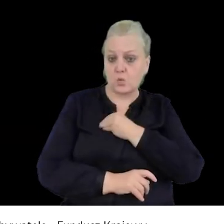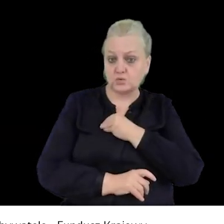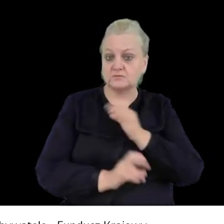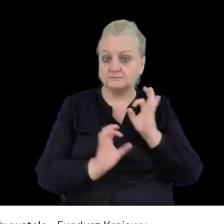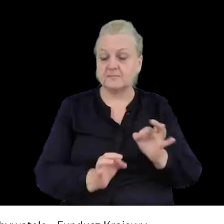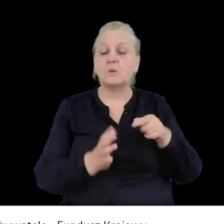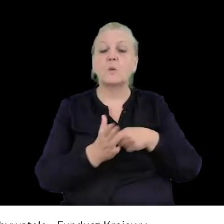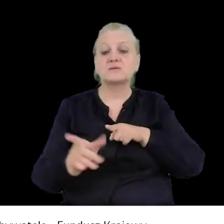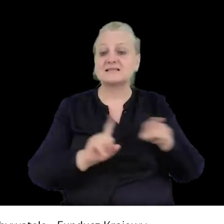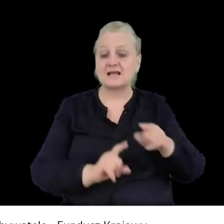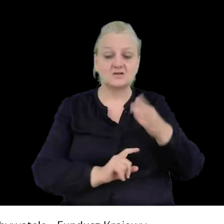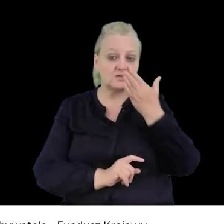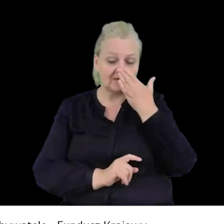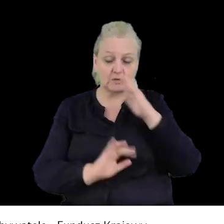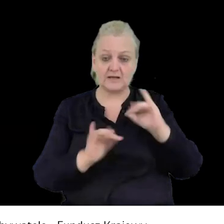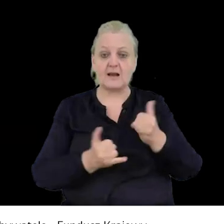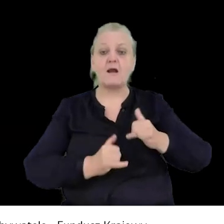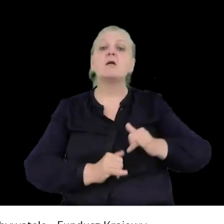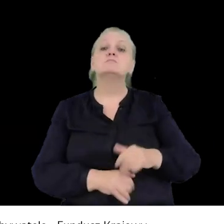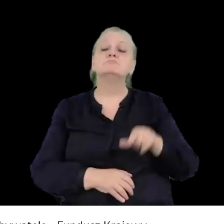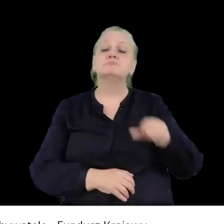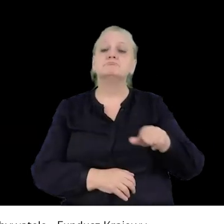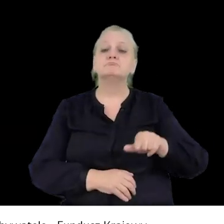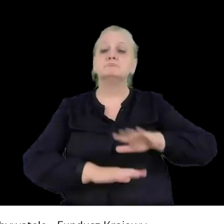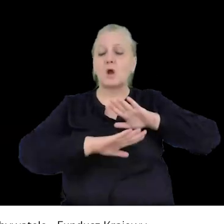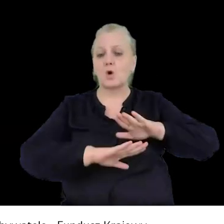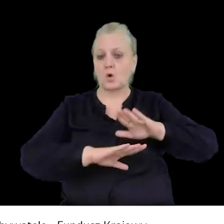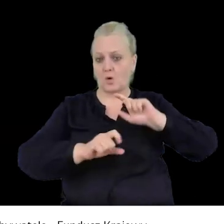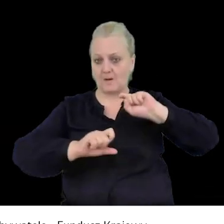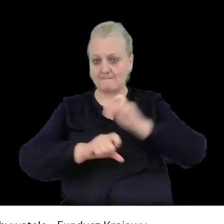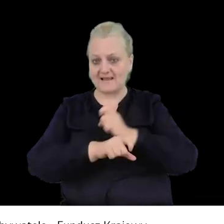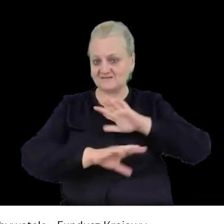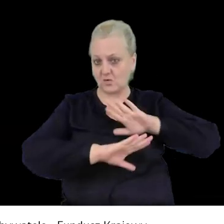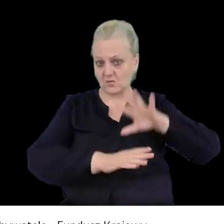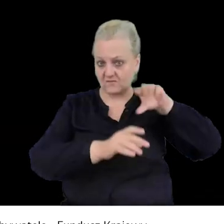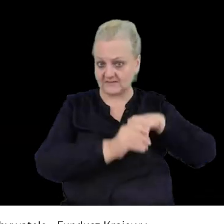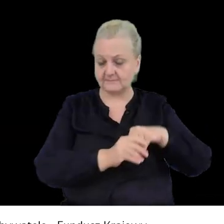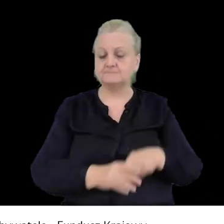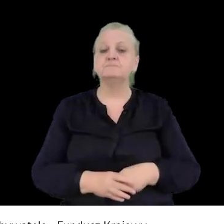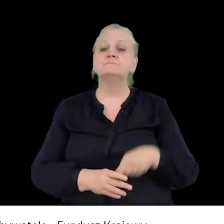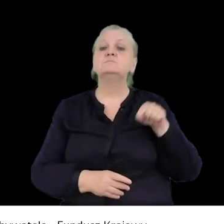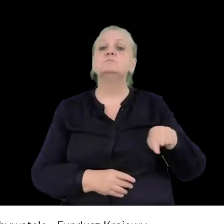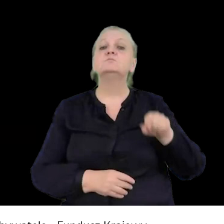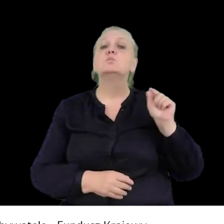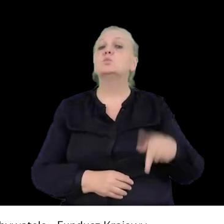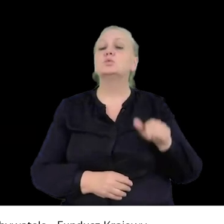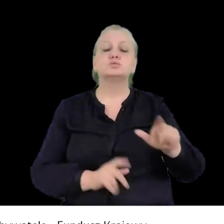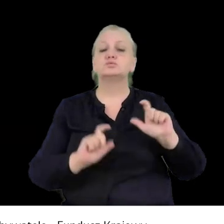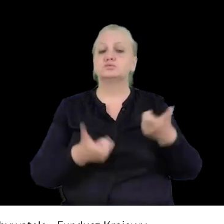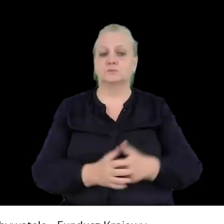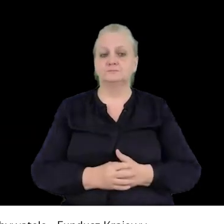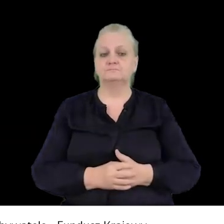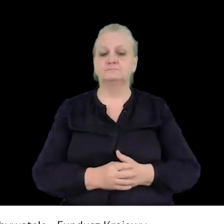czyli takim, który polega ochronie państwa, ze strony państwa, zgromadzenie musi być